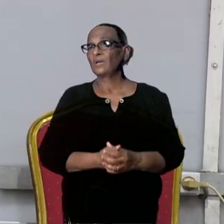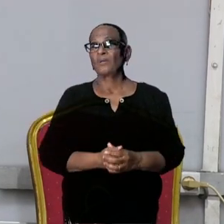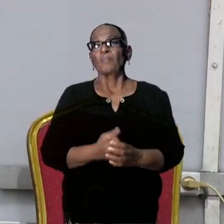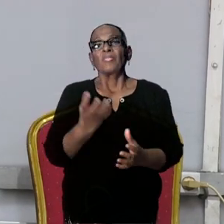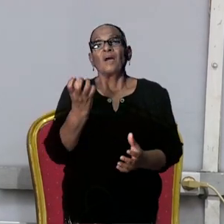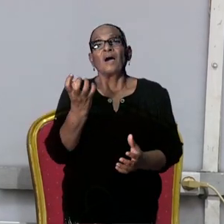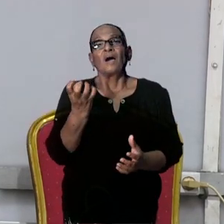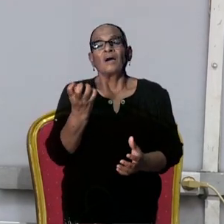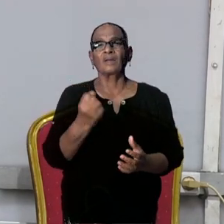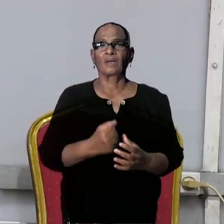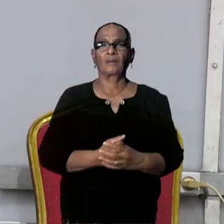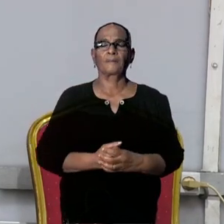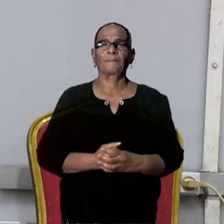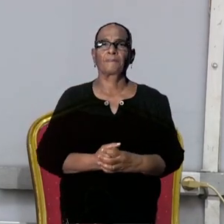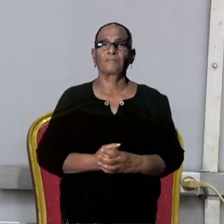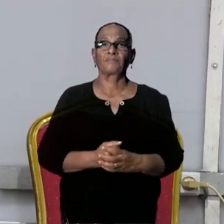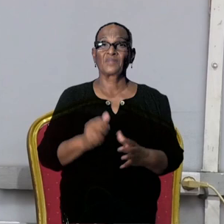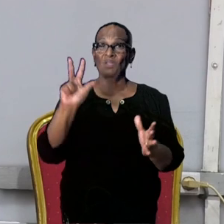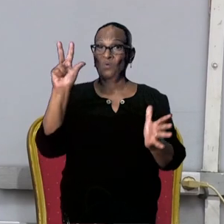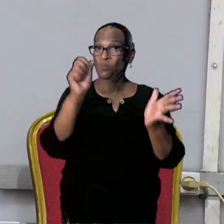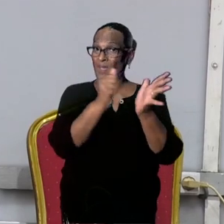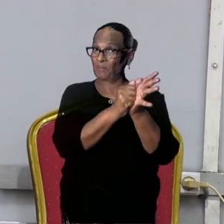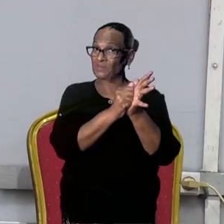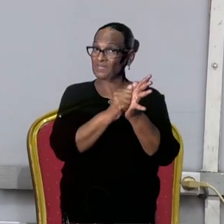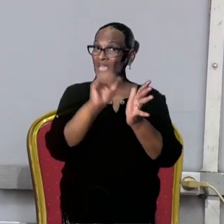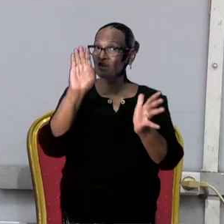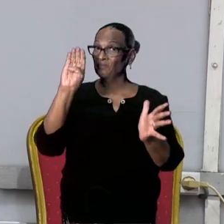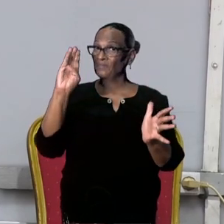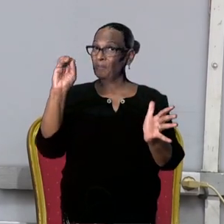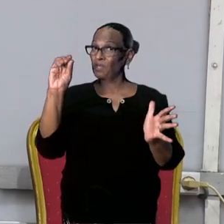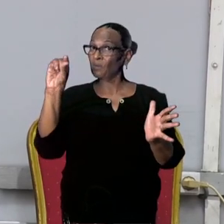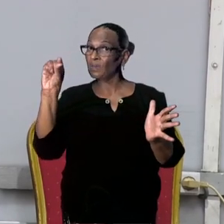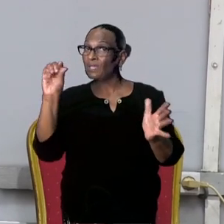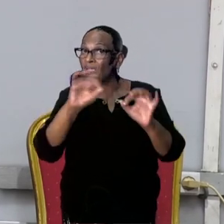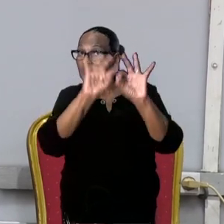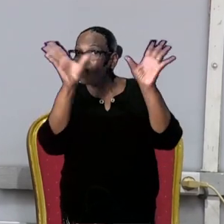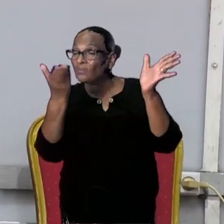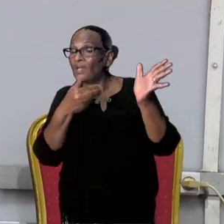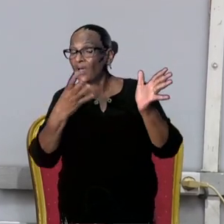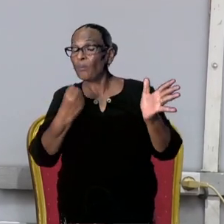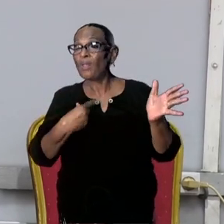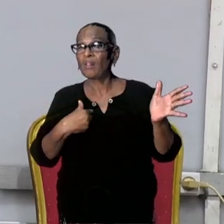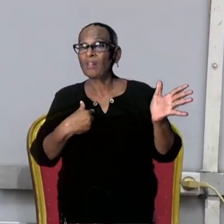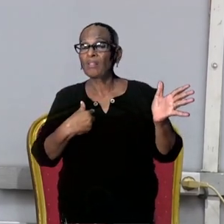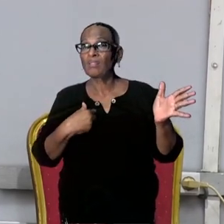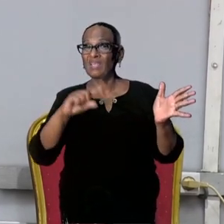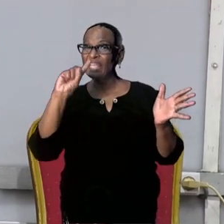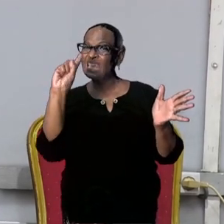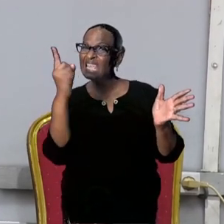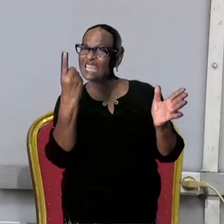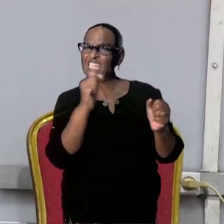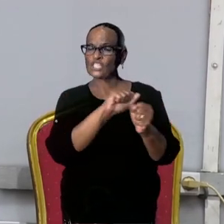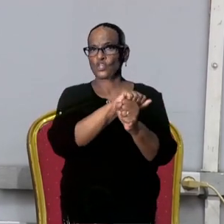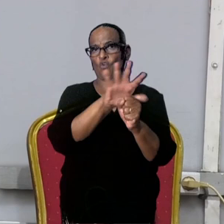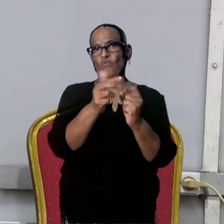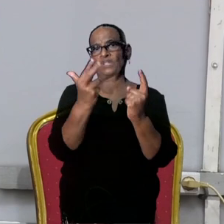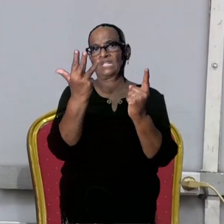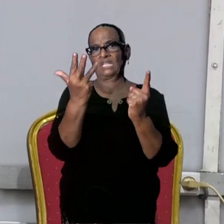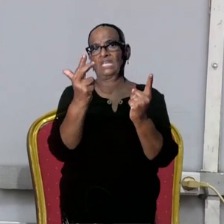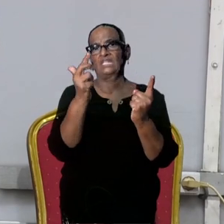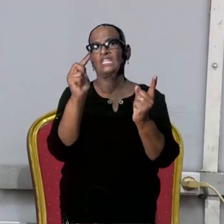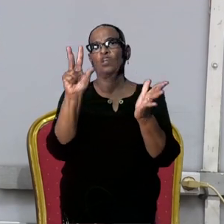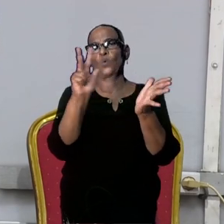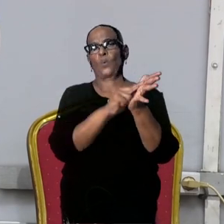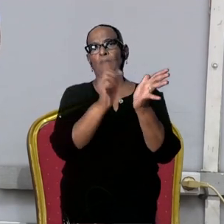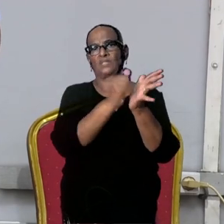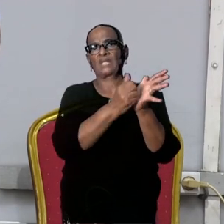Graag een vraag over de website van BOG of eigenlijk een verduidelijking. We hadden eerst de COVID-19 website. En een paar